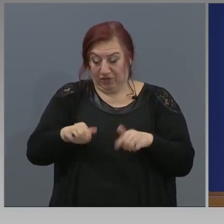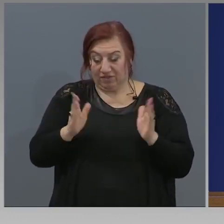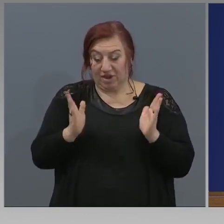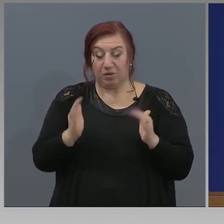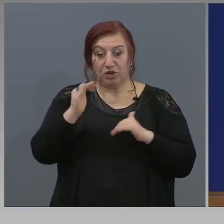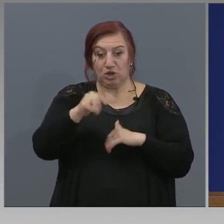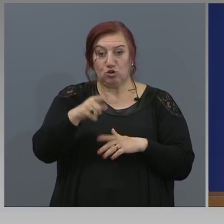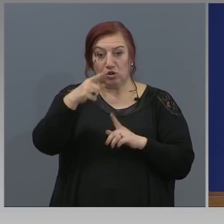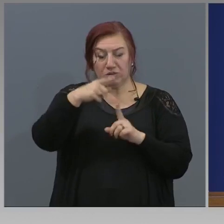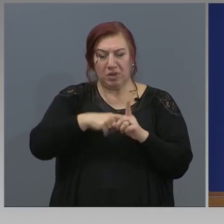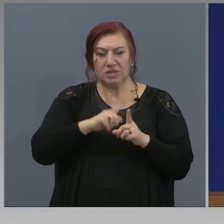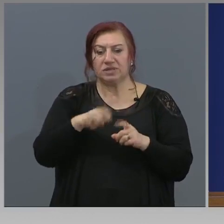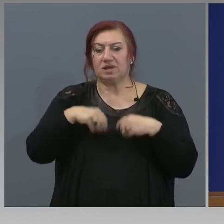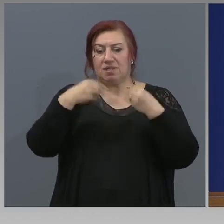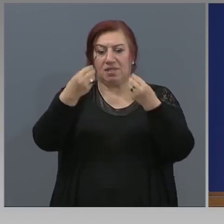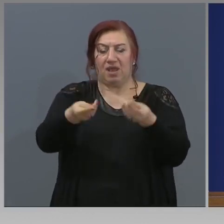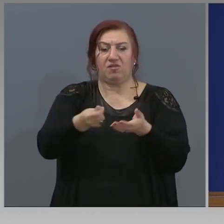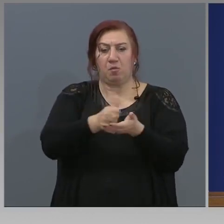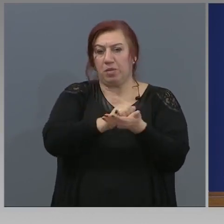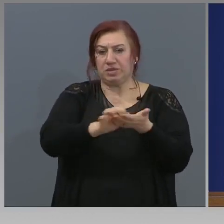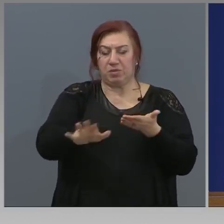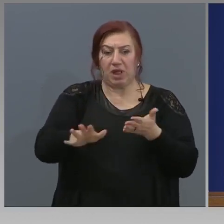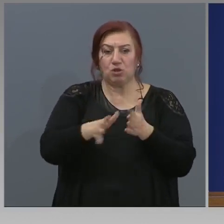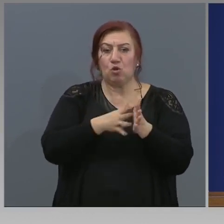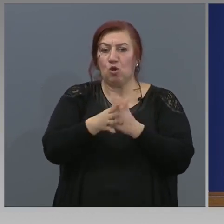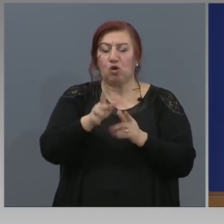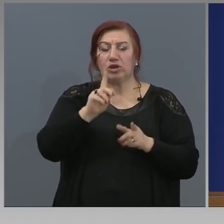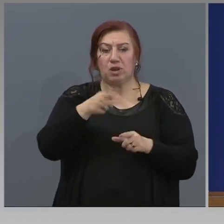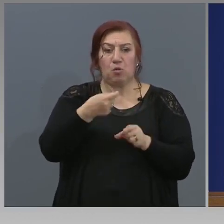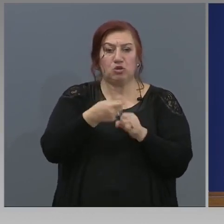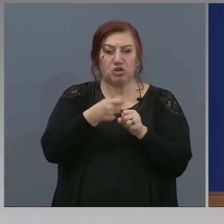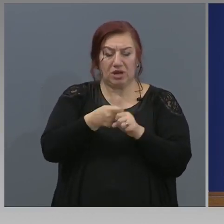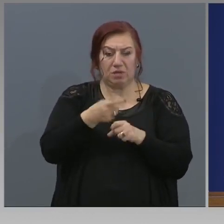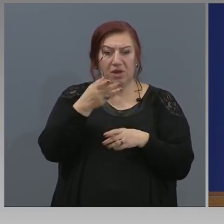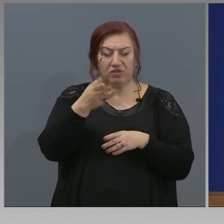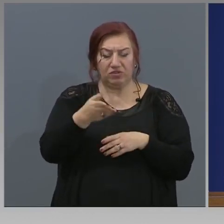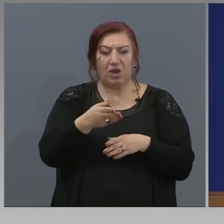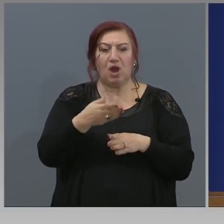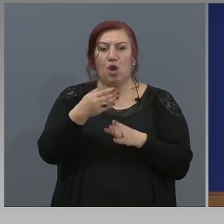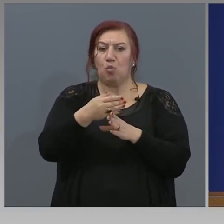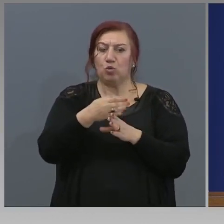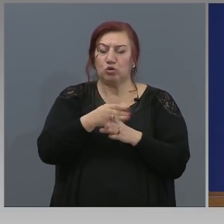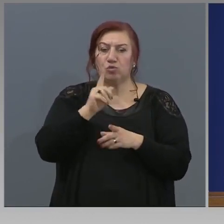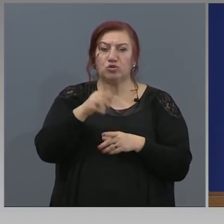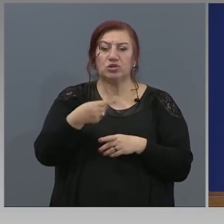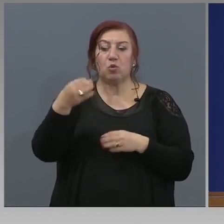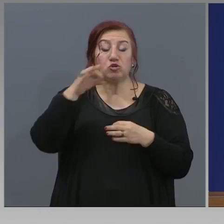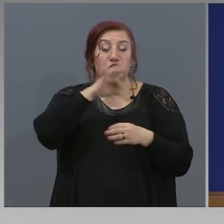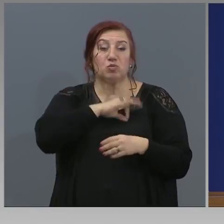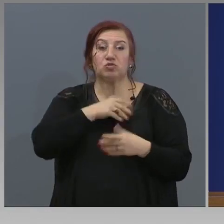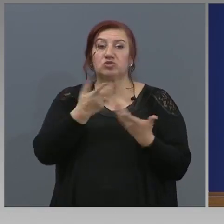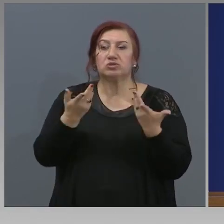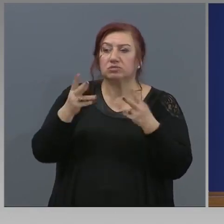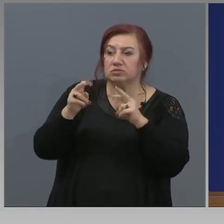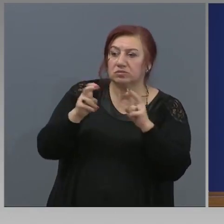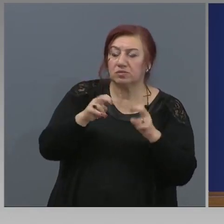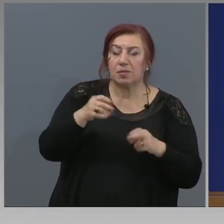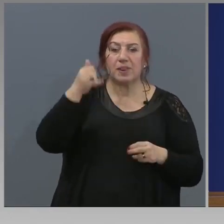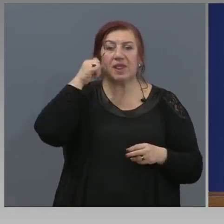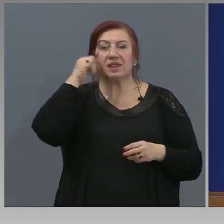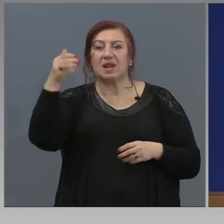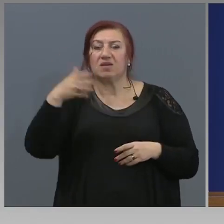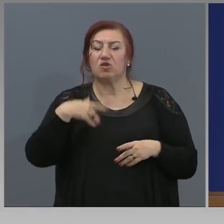може да бъде издаден напълно безплатно и хората могат да направят това. Подробности могат да получат съответно на телефоните за